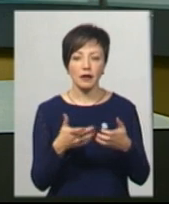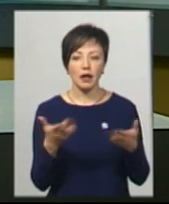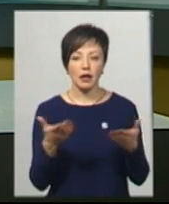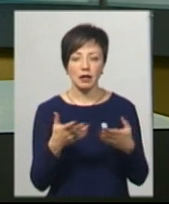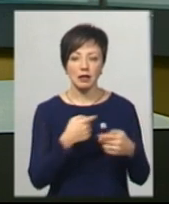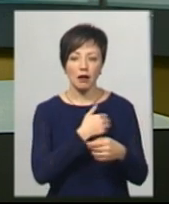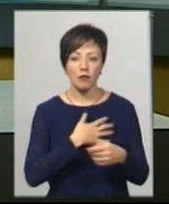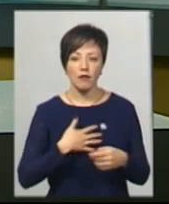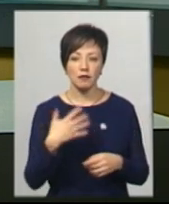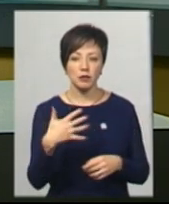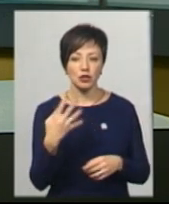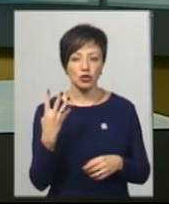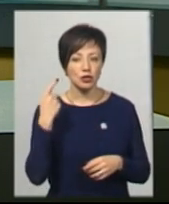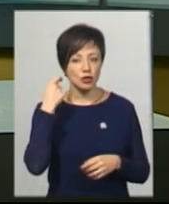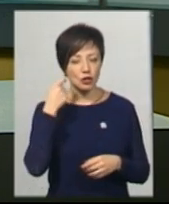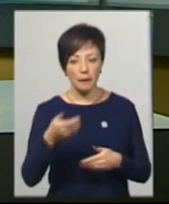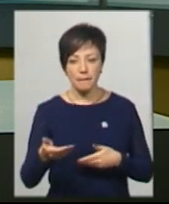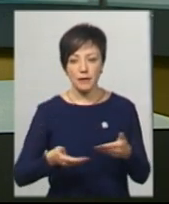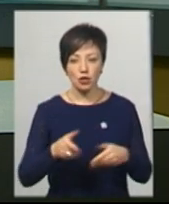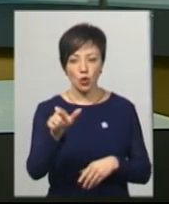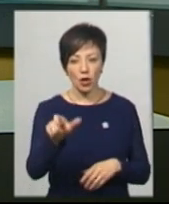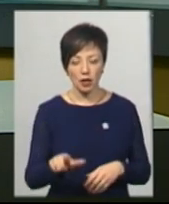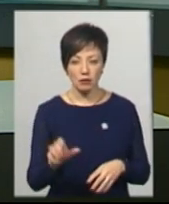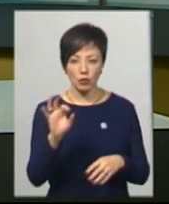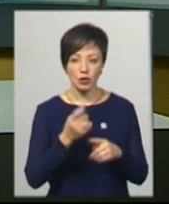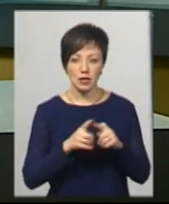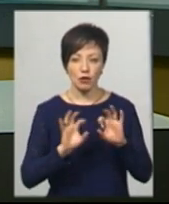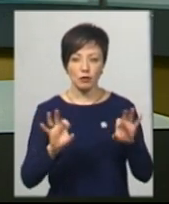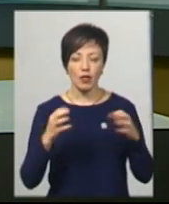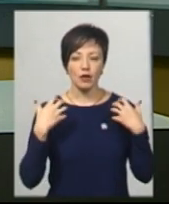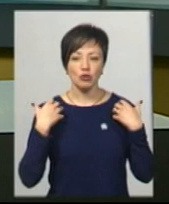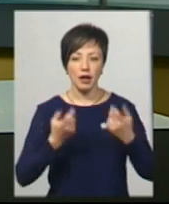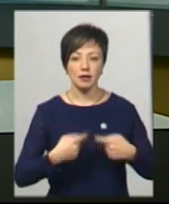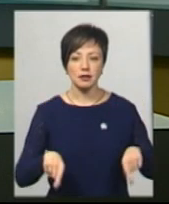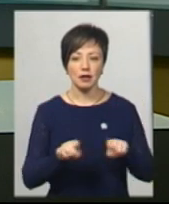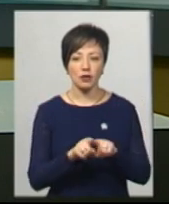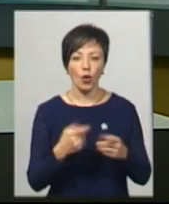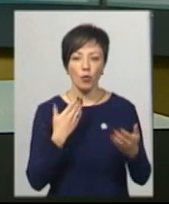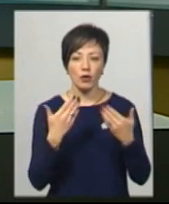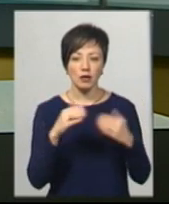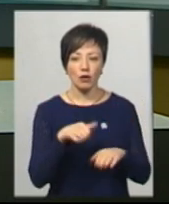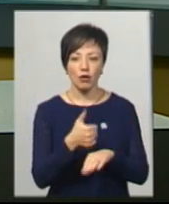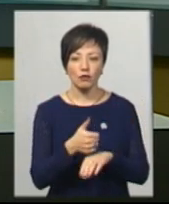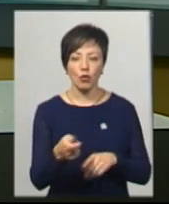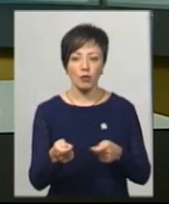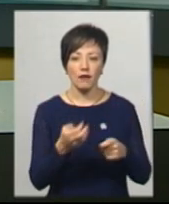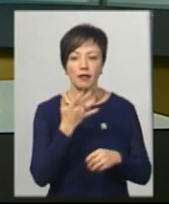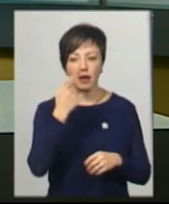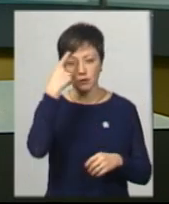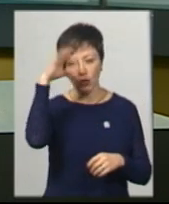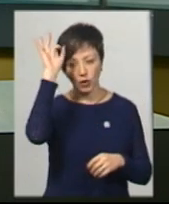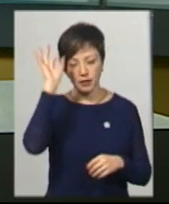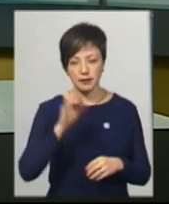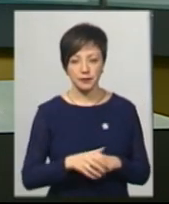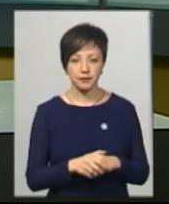якій травмувався 54-річний пішохід. Про це розповіла начальник сектору комунікації Головного управління Нацполіції у області Інна